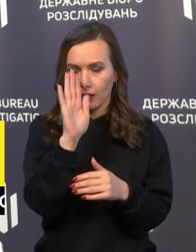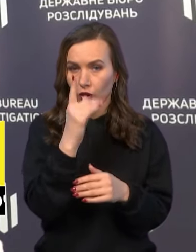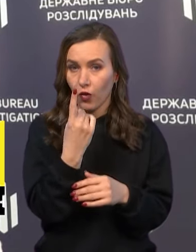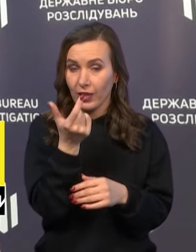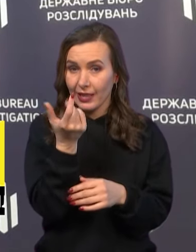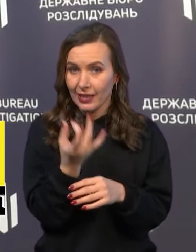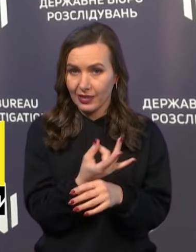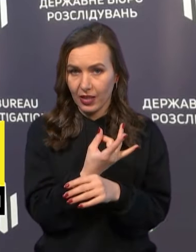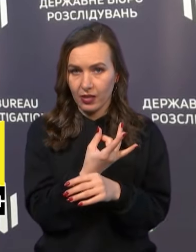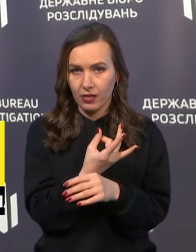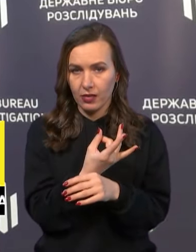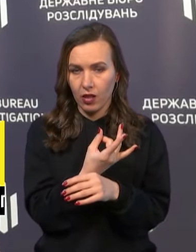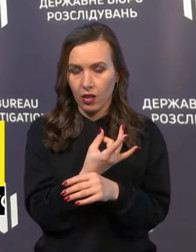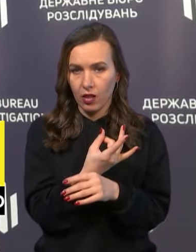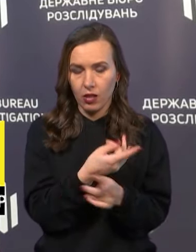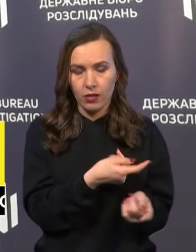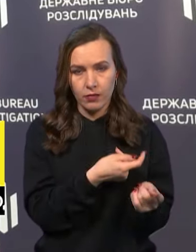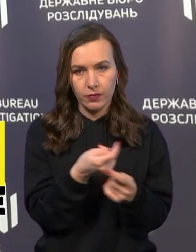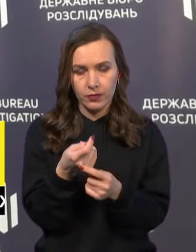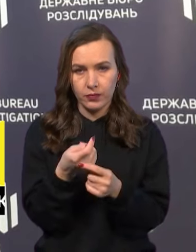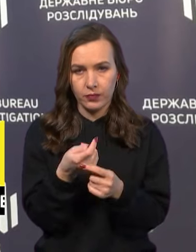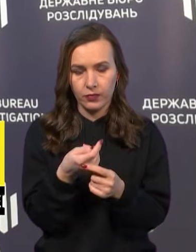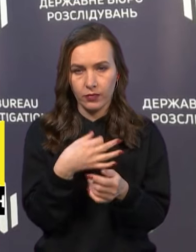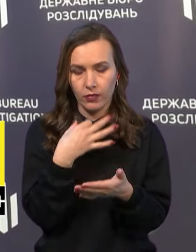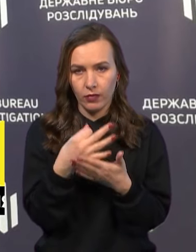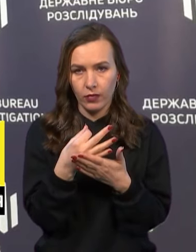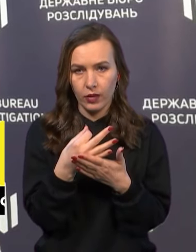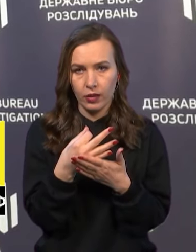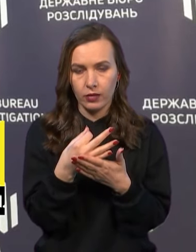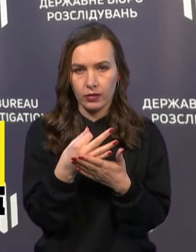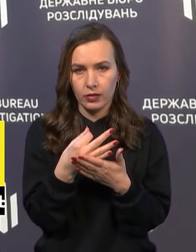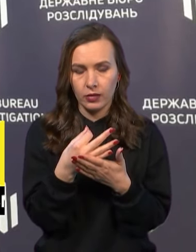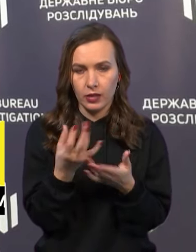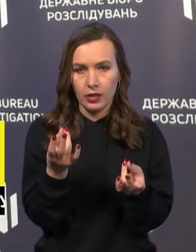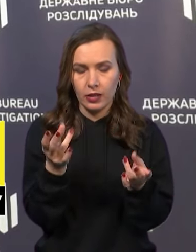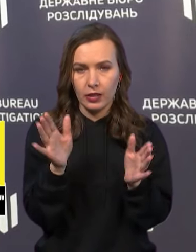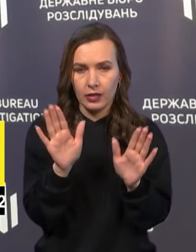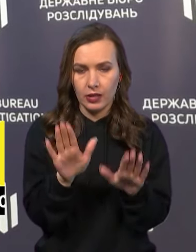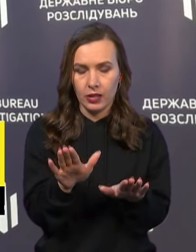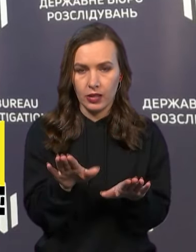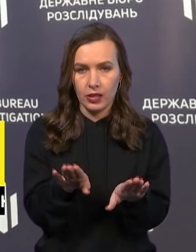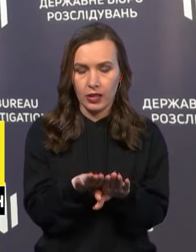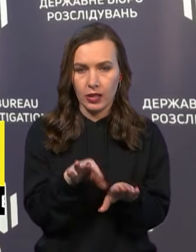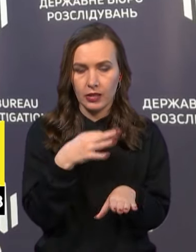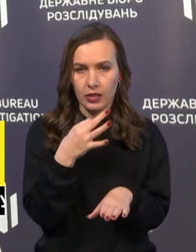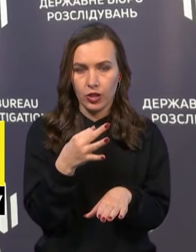і не понесе відповідальності, у неї залишиться, скажімо так,